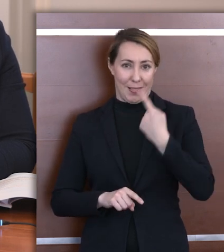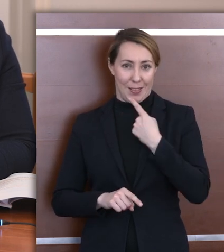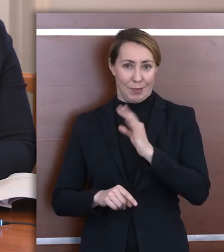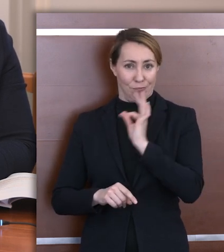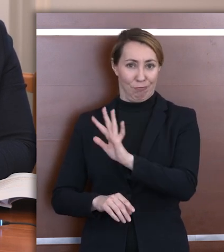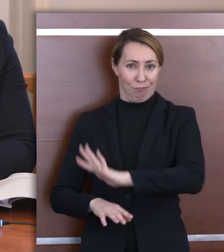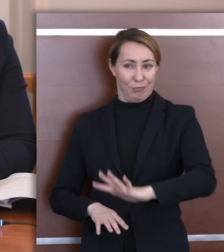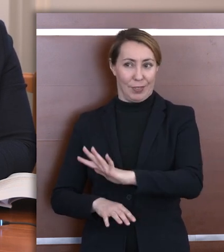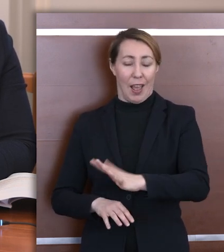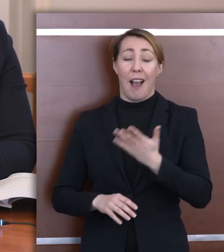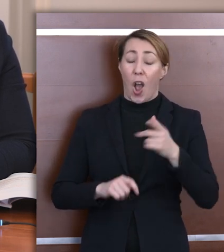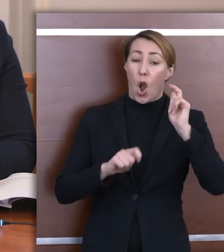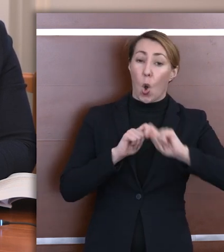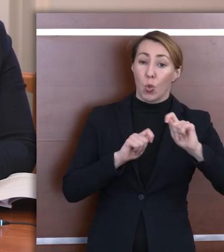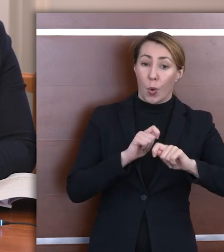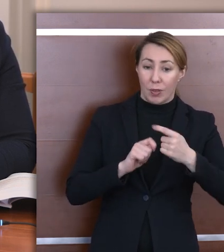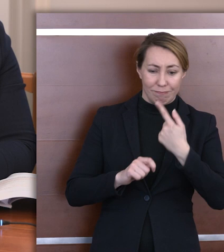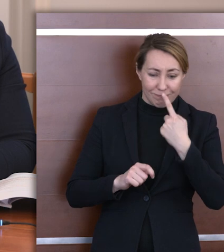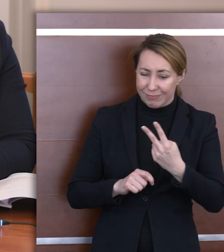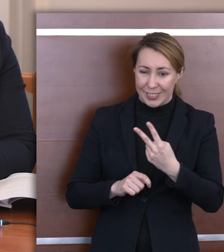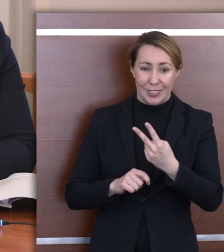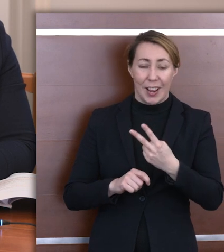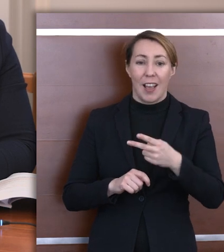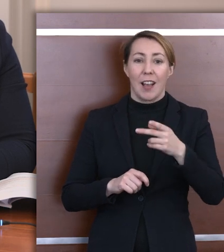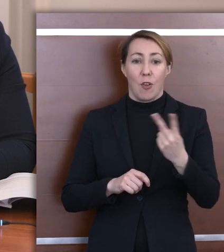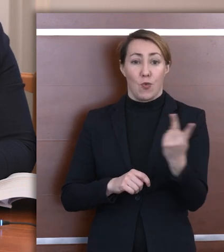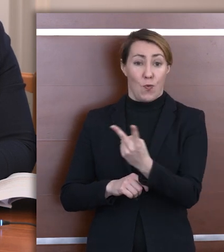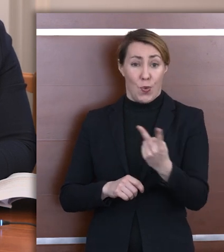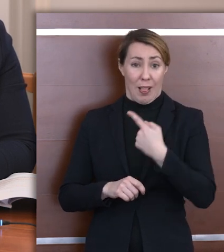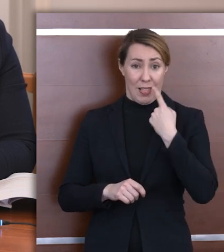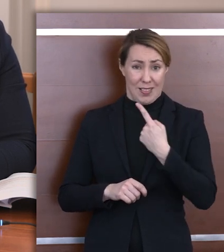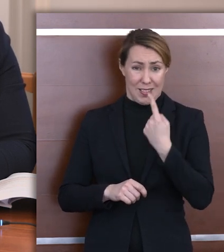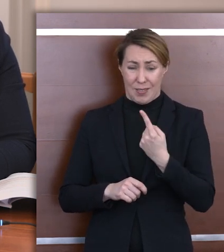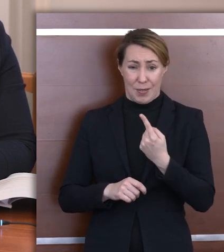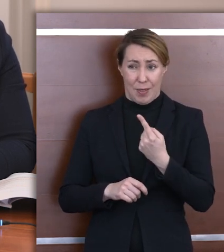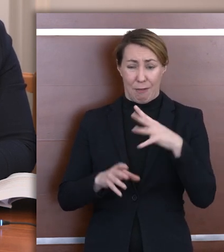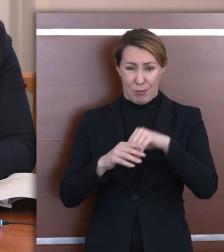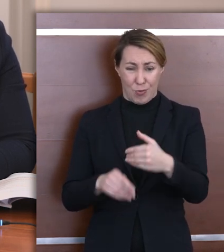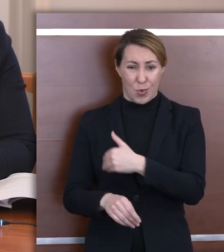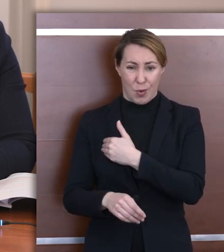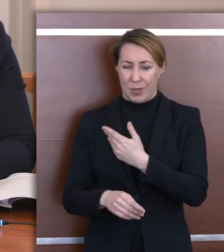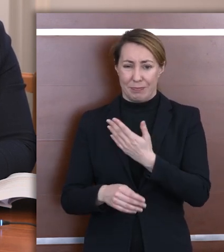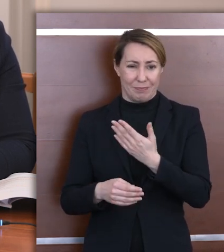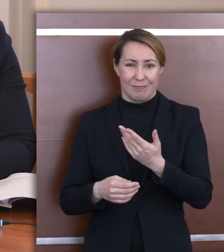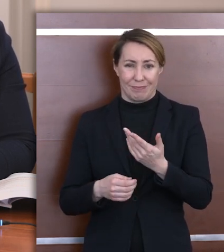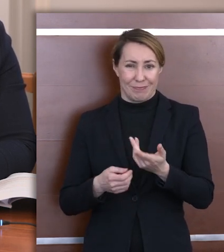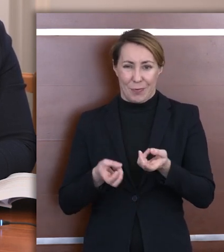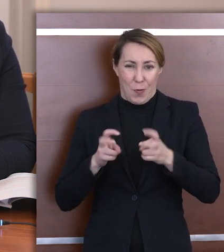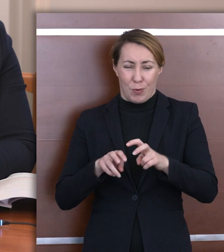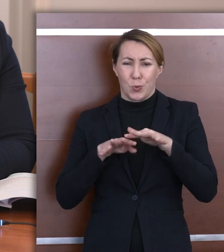kontrola wykazała, że funkcjonowanie w szkołach dwóch języków równolegle powoduje mnóstwo trudności.